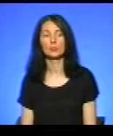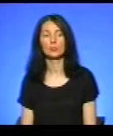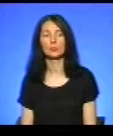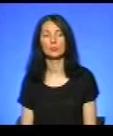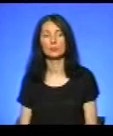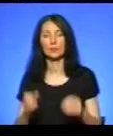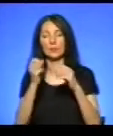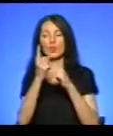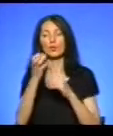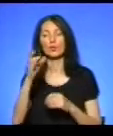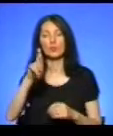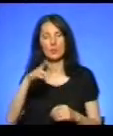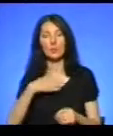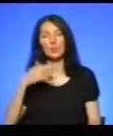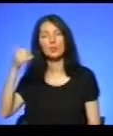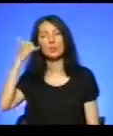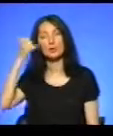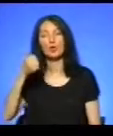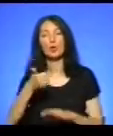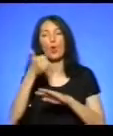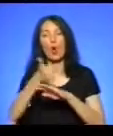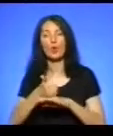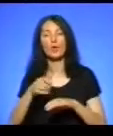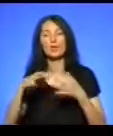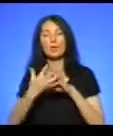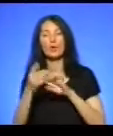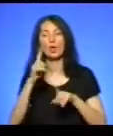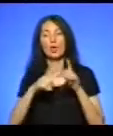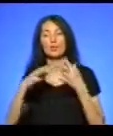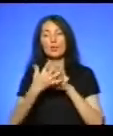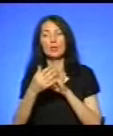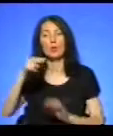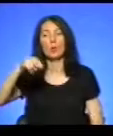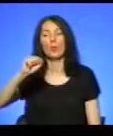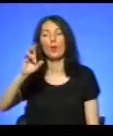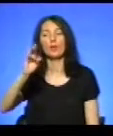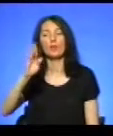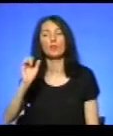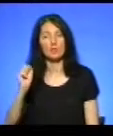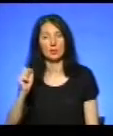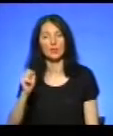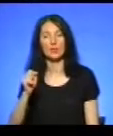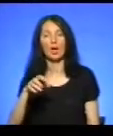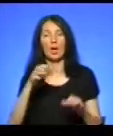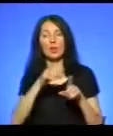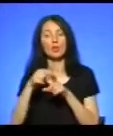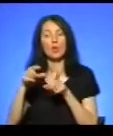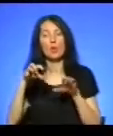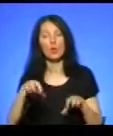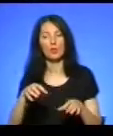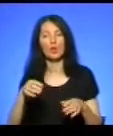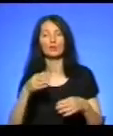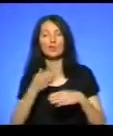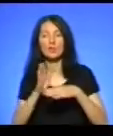11 серпня ми зателефонували до голови сільської ради села Панівці Івана Мукумели. За його словами, уламки літака і